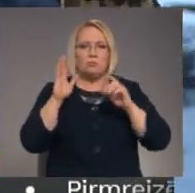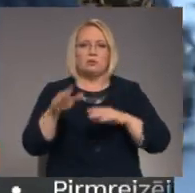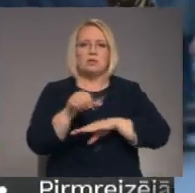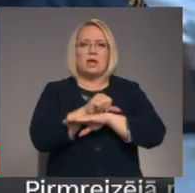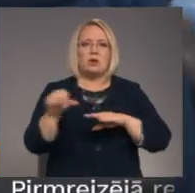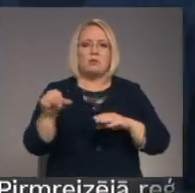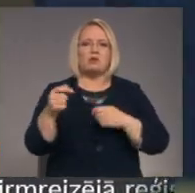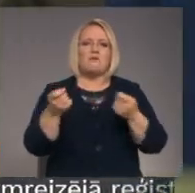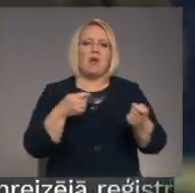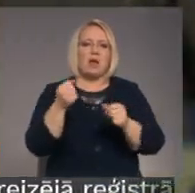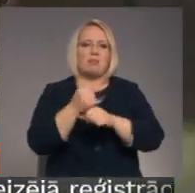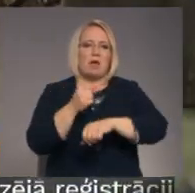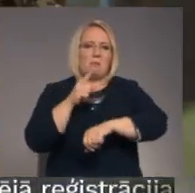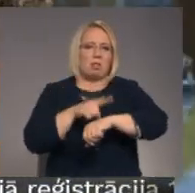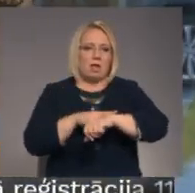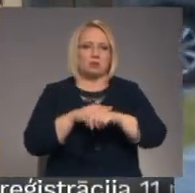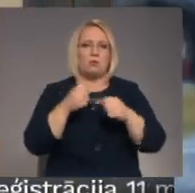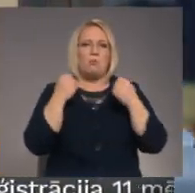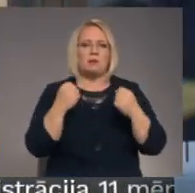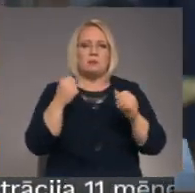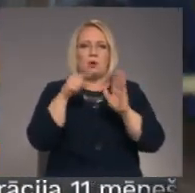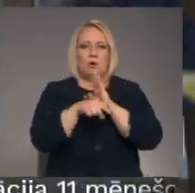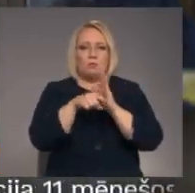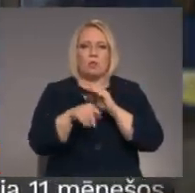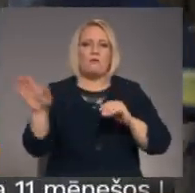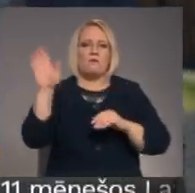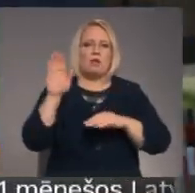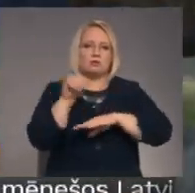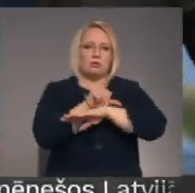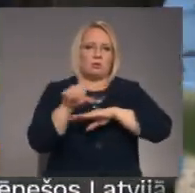veikaldarblaiks un pastiprināt kontroli uz valsts robežām.